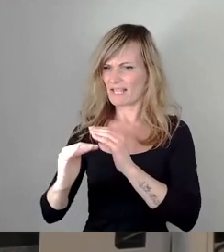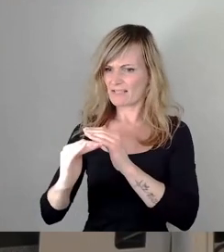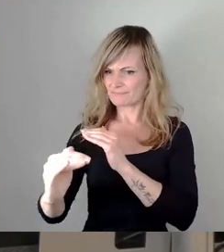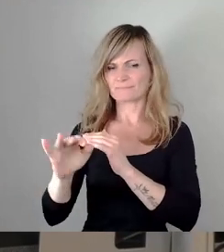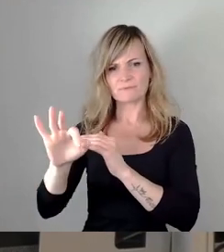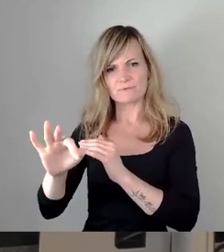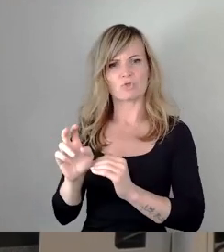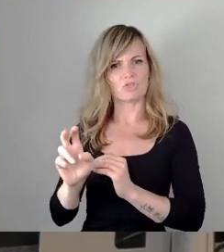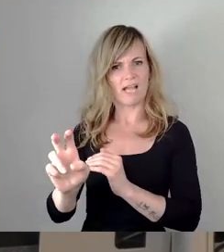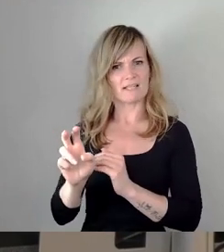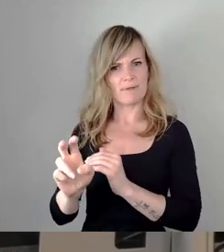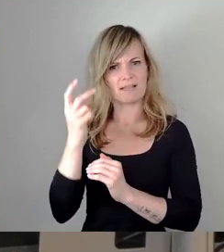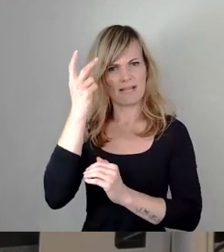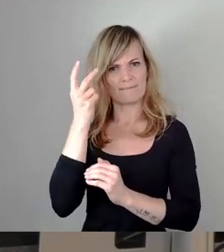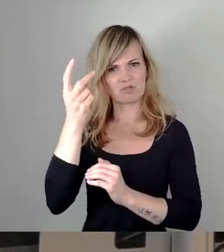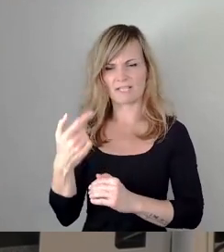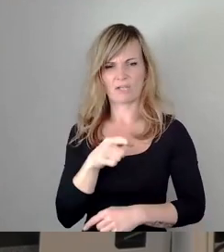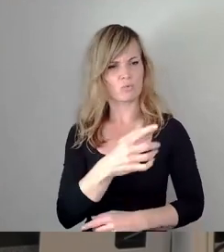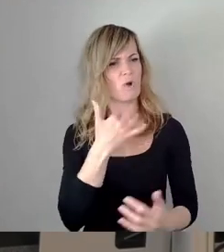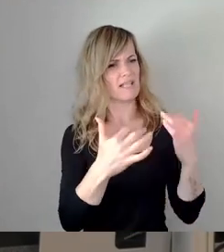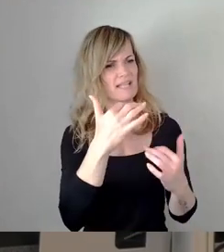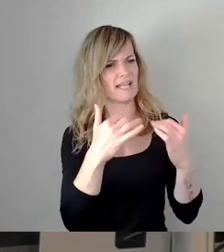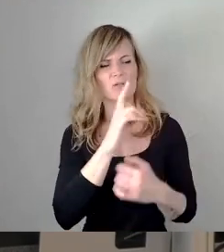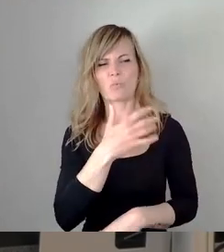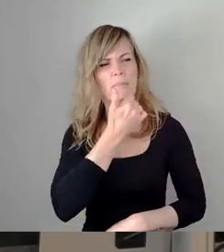Was du jetzt erzählt hast, ist einfach nur boshaft.